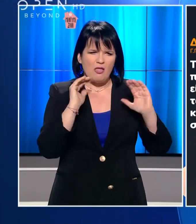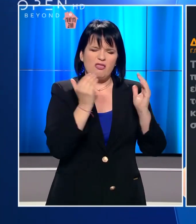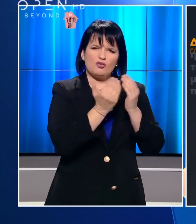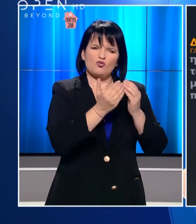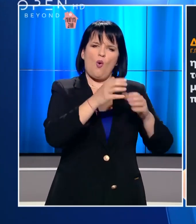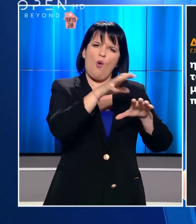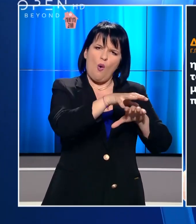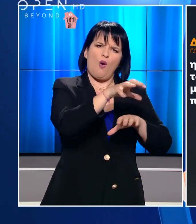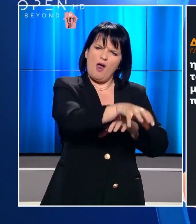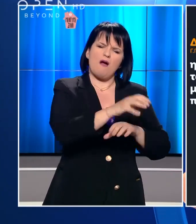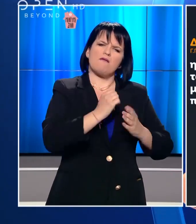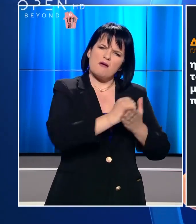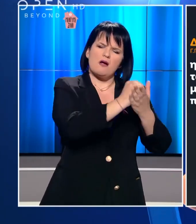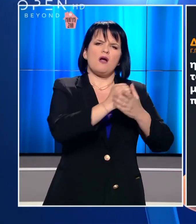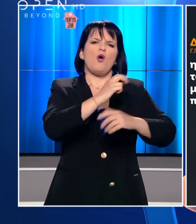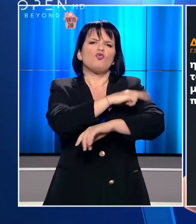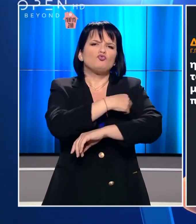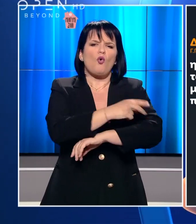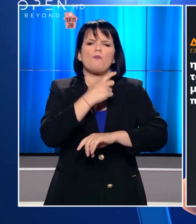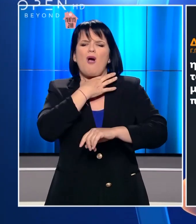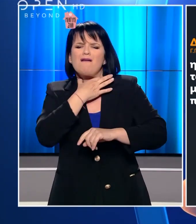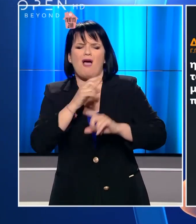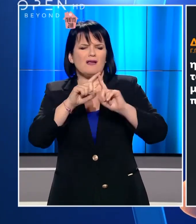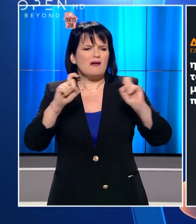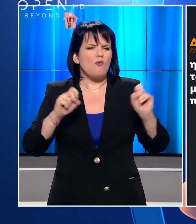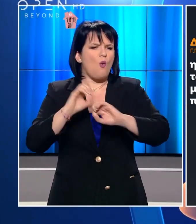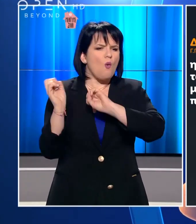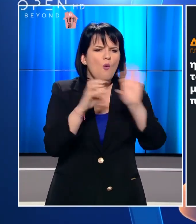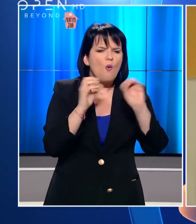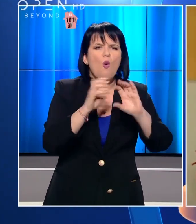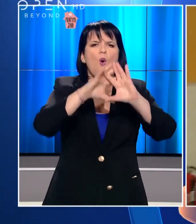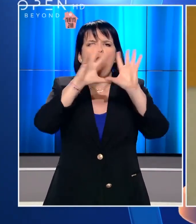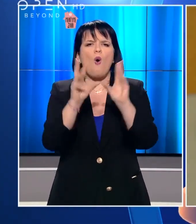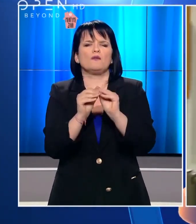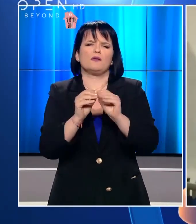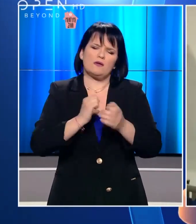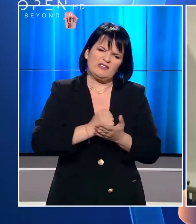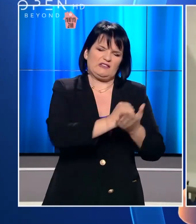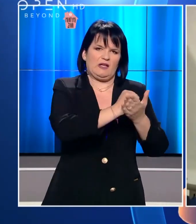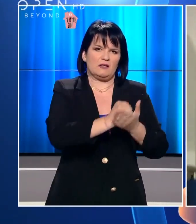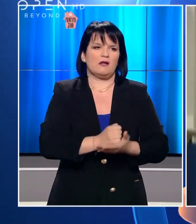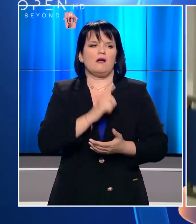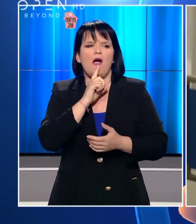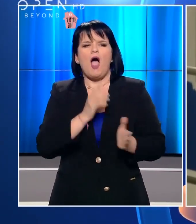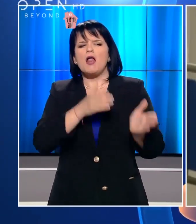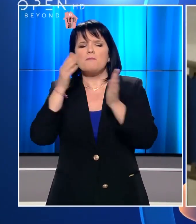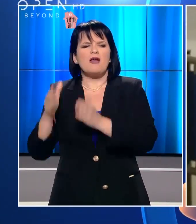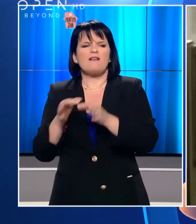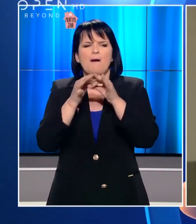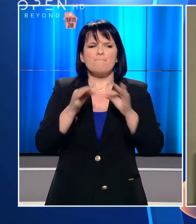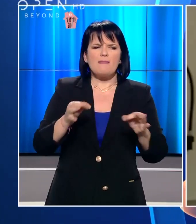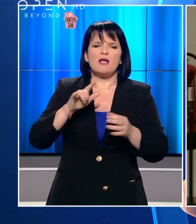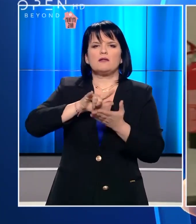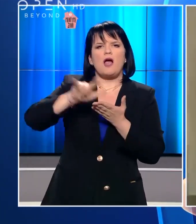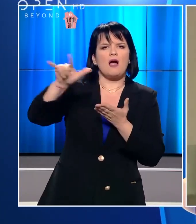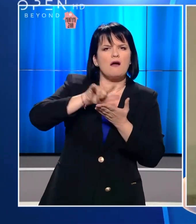σχεδιασμό, η άμεση προμήθεια των νοσοκομείων με όλα τα αναγκαία μέσα που ζητάνε οι υγειονομικοί. Την ίδια στιγμή αυστηροποιούνται τα μέτρα σου ότι αφορά στις